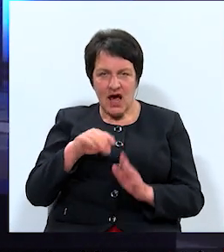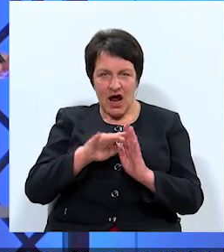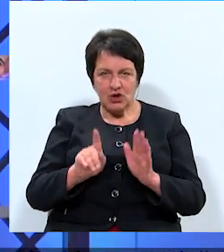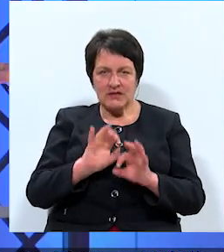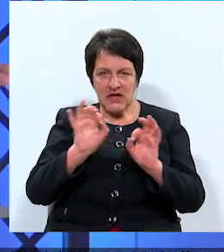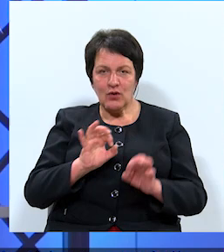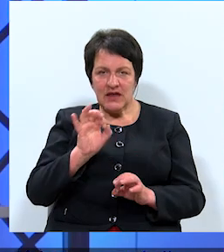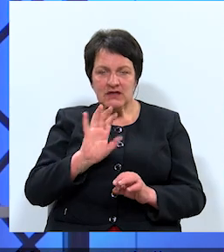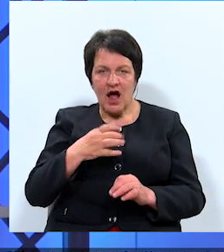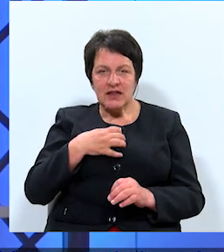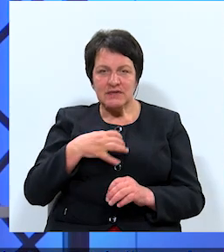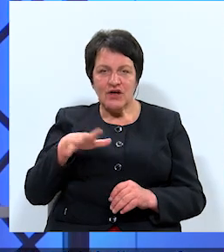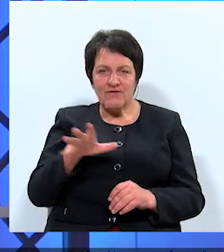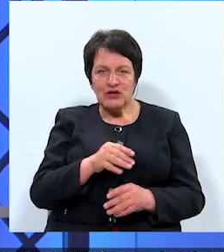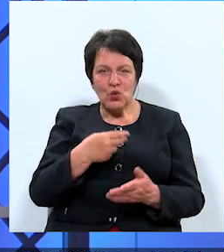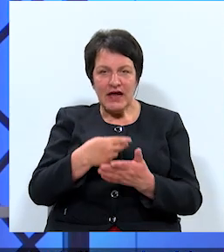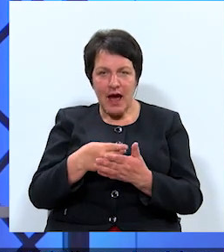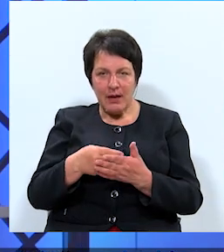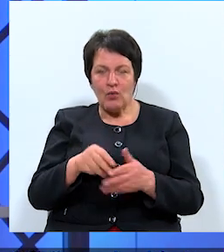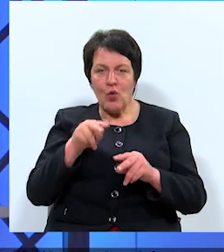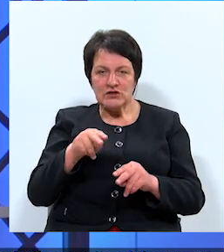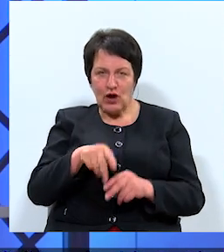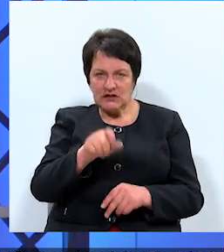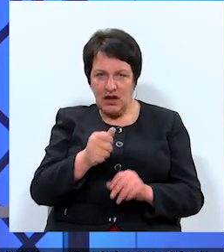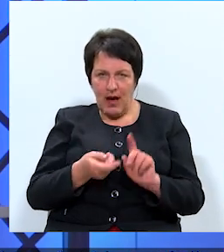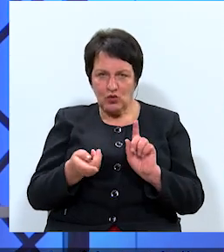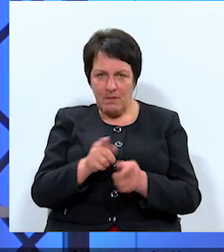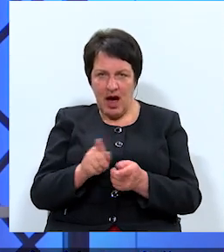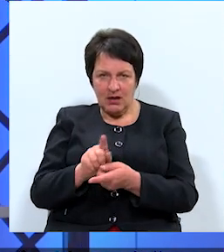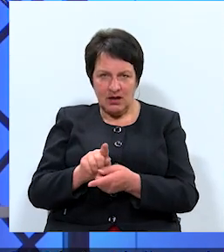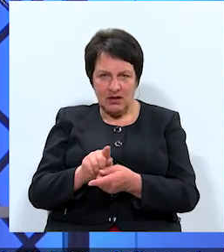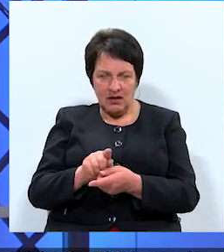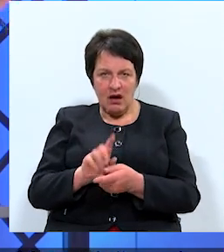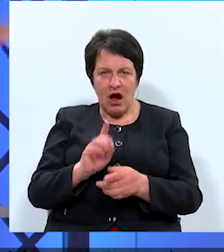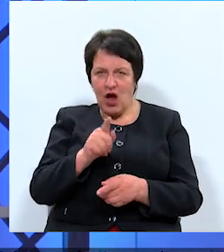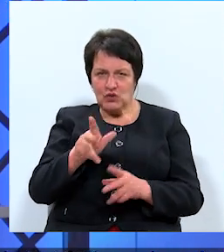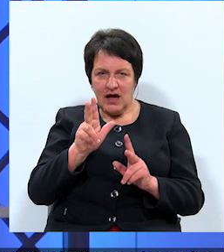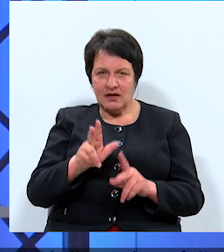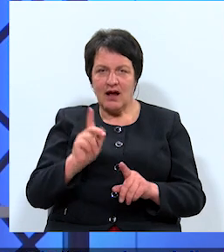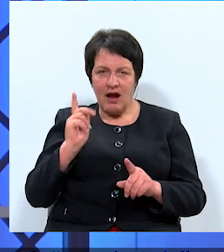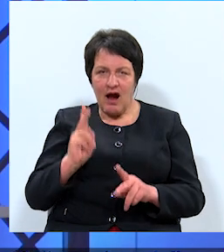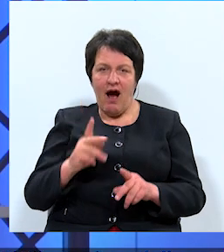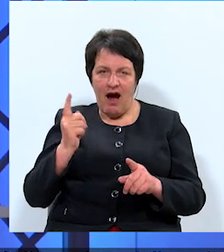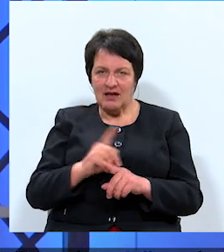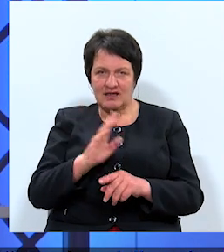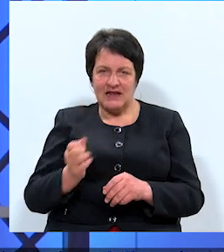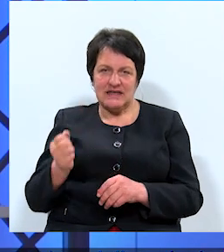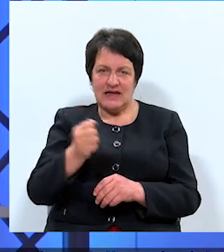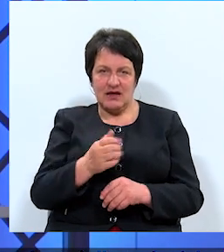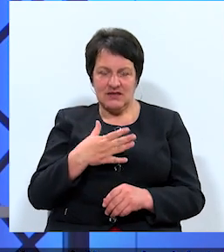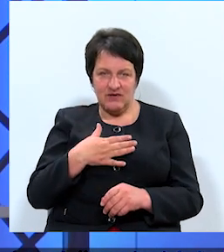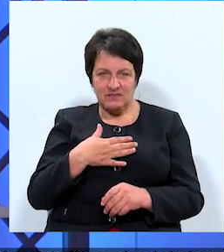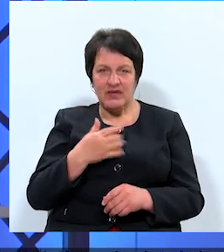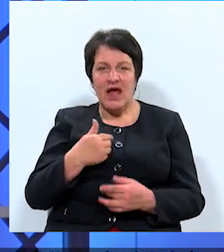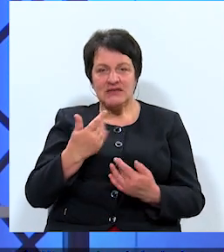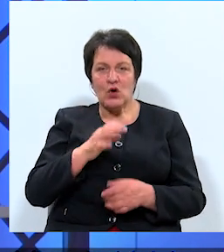nepieciešams visu iepirkumu uzraudzības cilvēkus mainīt. Kā jūs garantēsiet to, ka tur atkal netiks ielikt savēji? Tā kā es arī teicu